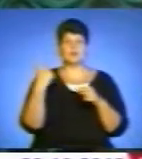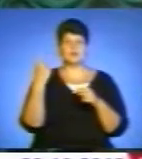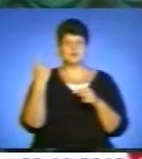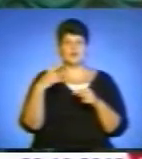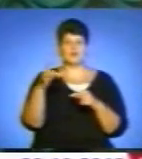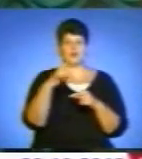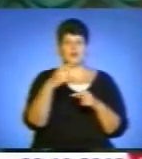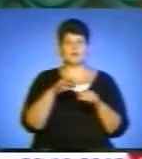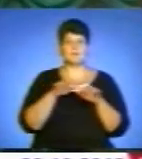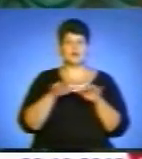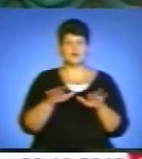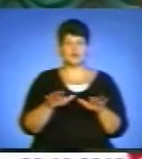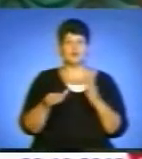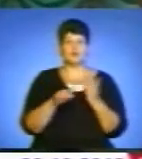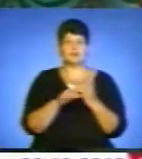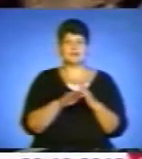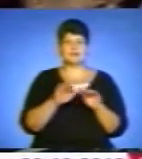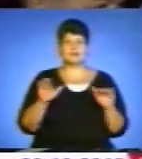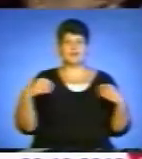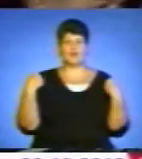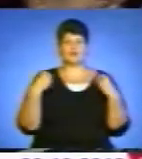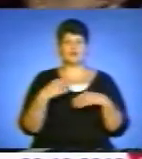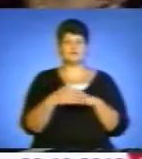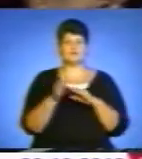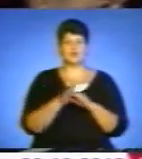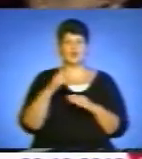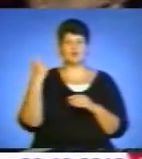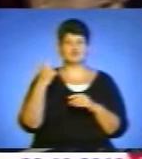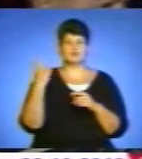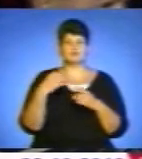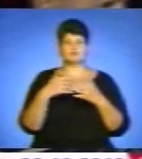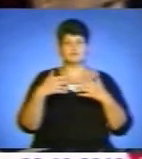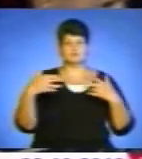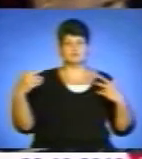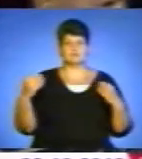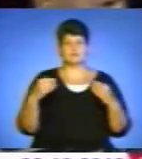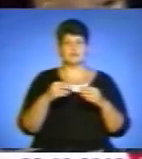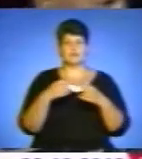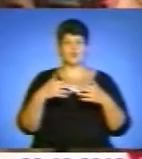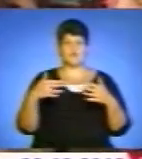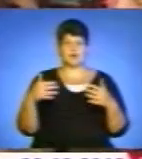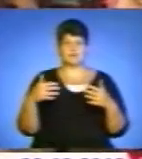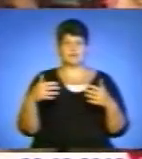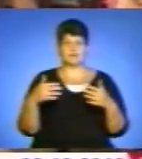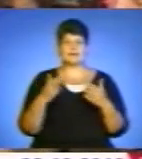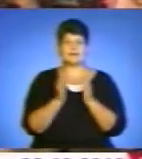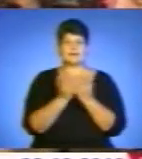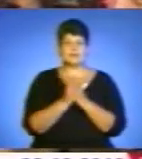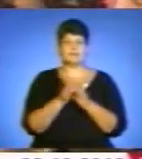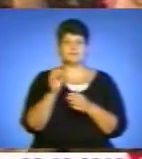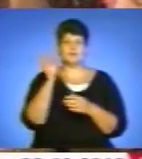районних марафонів допомогли дітям одягом, зуттям, господарсько-побутовими та канцелярськими товарами, книгами,